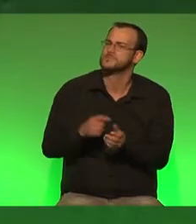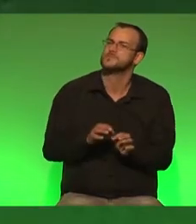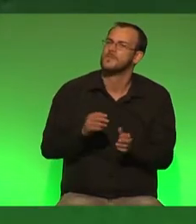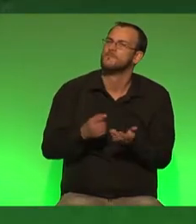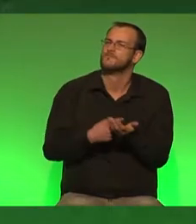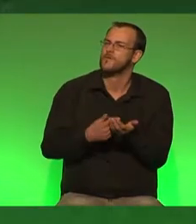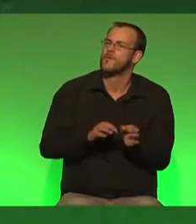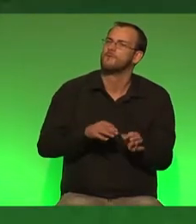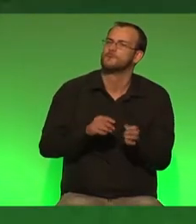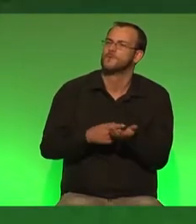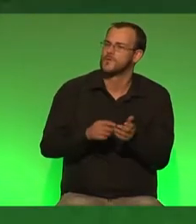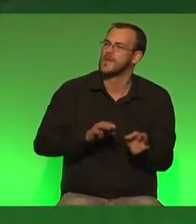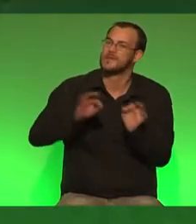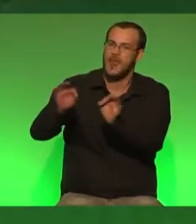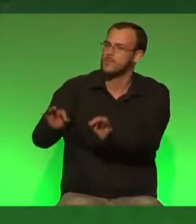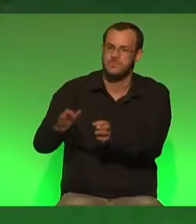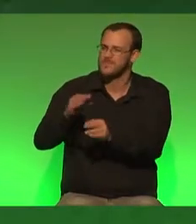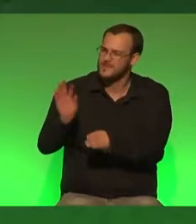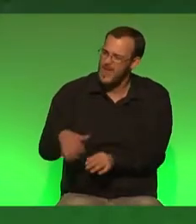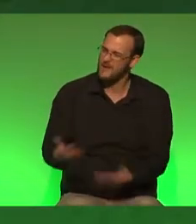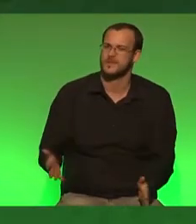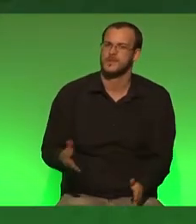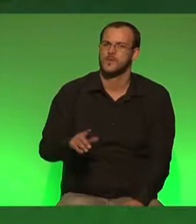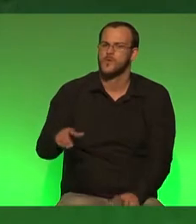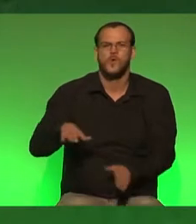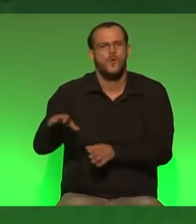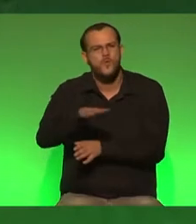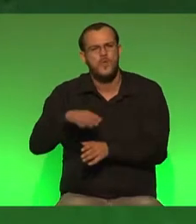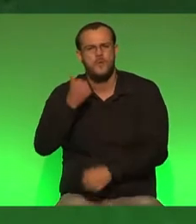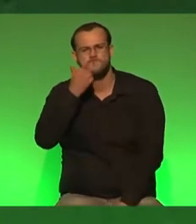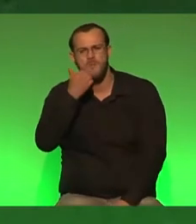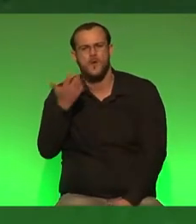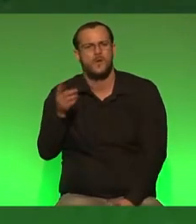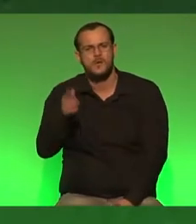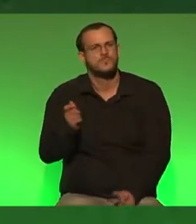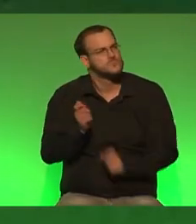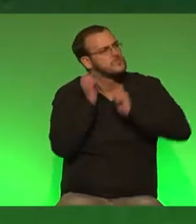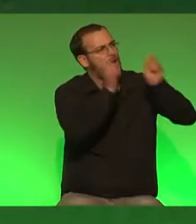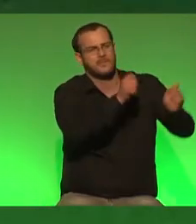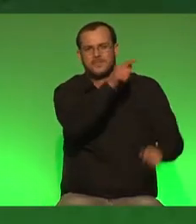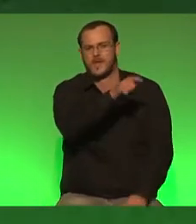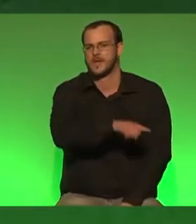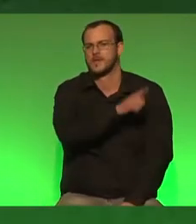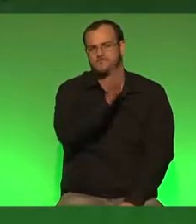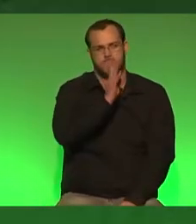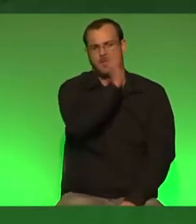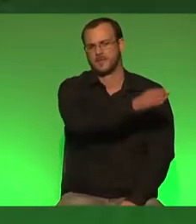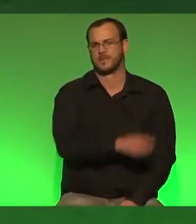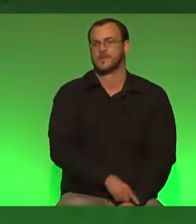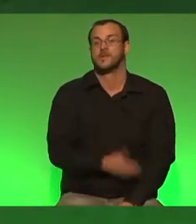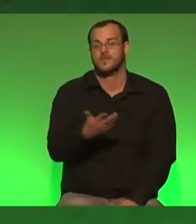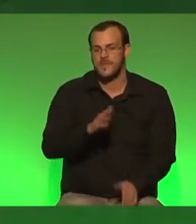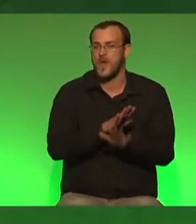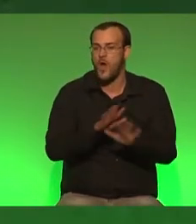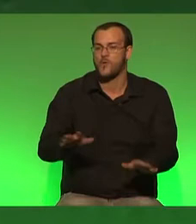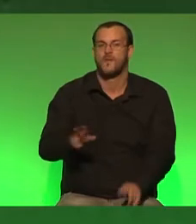bekommen, sondern da müssen dann die Unternehmen, die Bauern, die NGOs ihre Anträge in Brüssel stellen. Dann nämlich hört es auf, dass